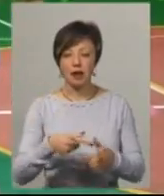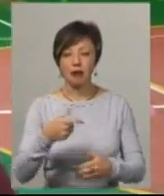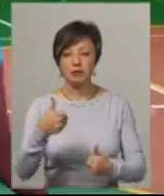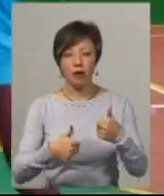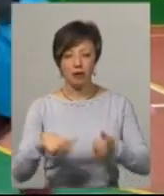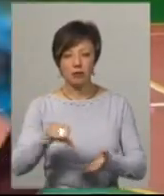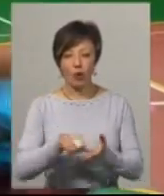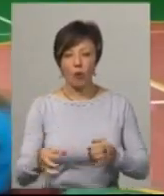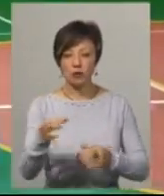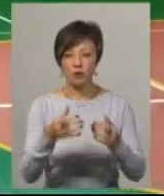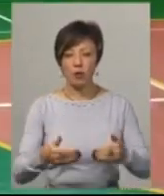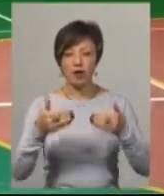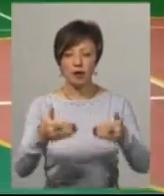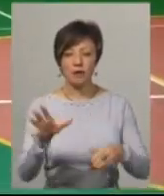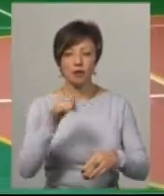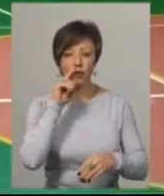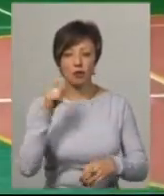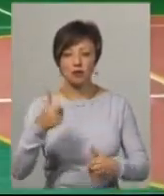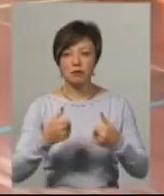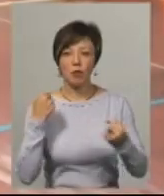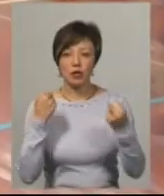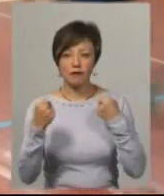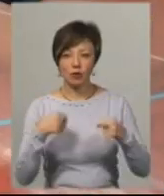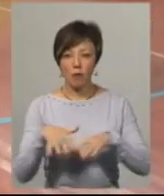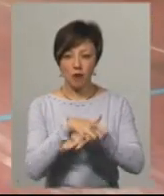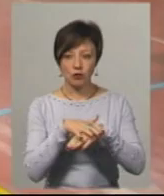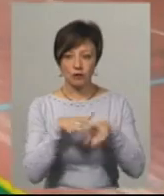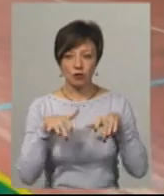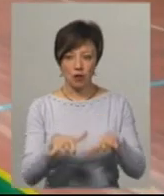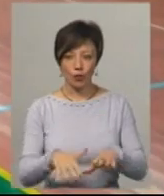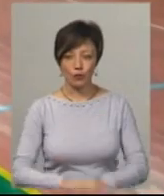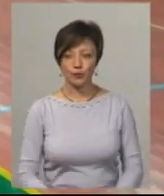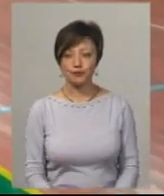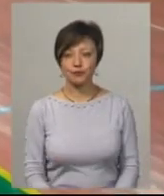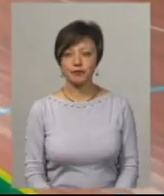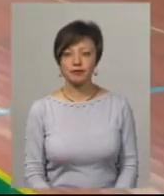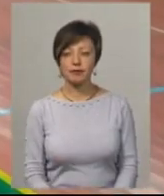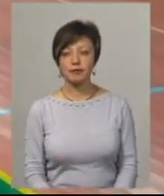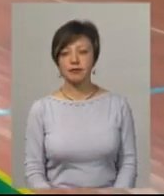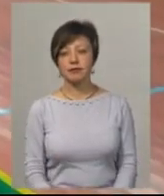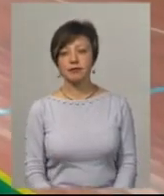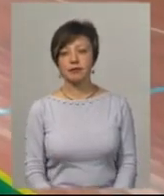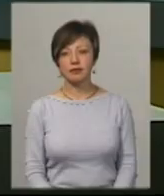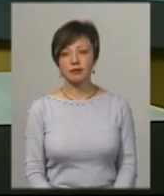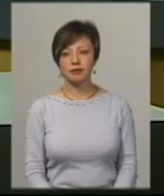візьму участь у обласному етапі Всекорінського спортивного масового заходу Кулгеймс. Андрій Єменний, новини на Спільному, Хмельницький.